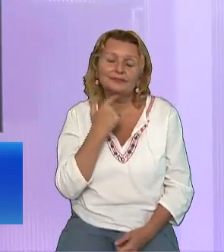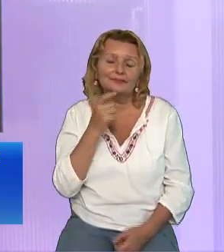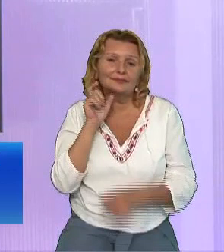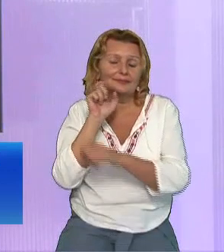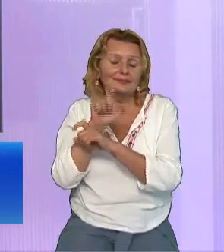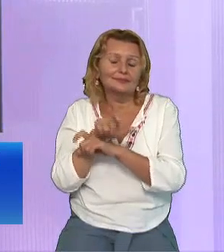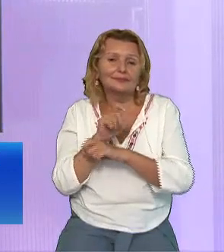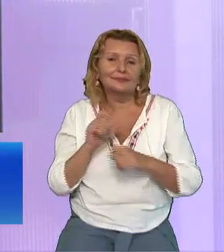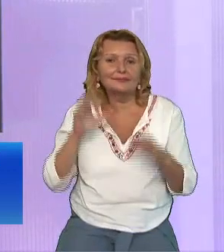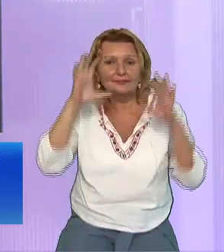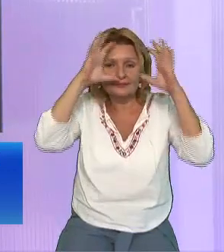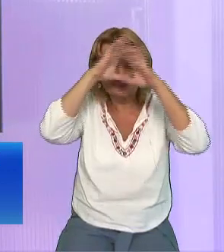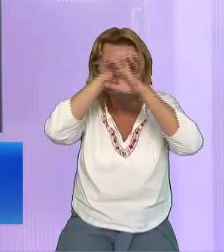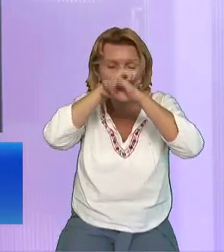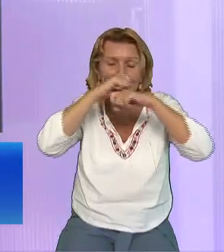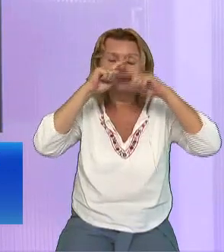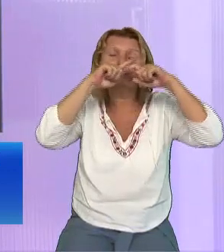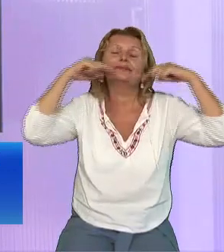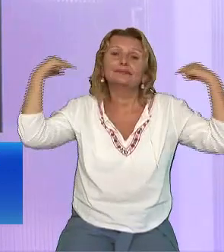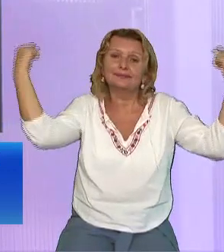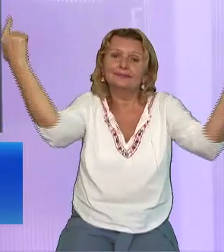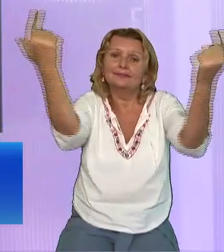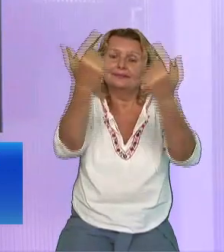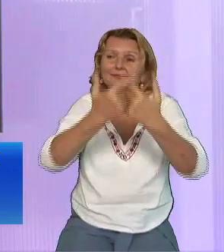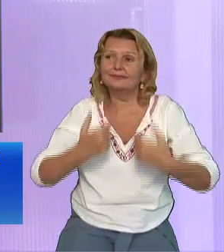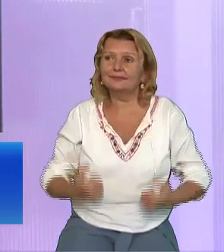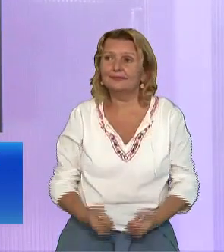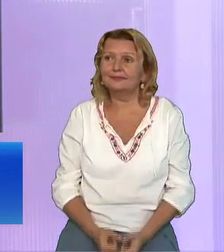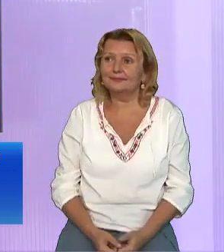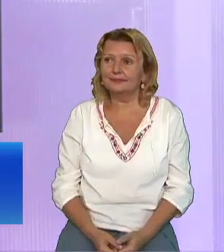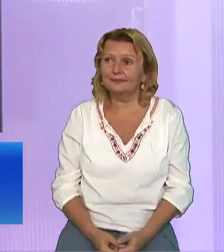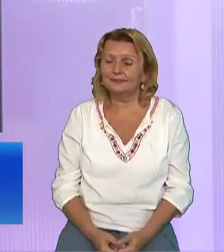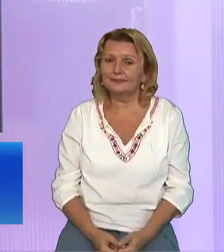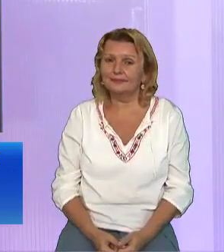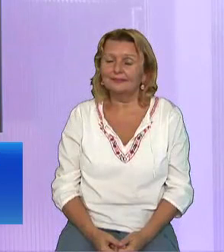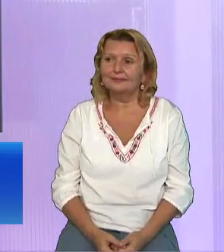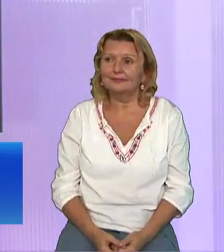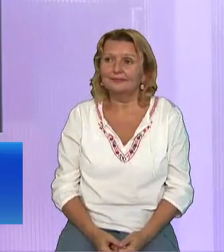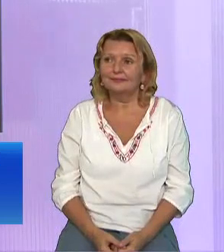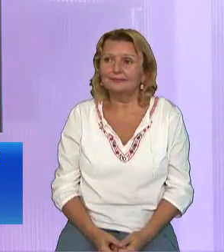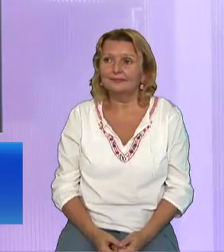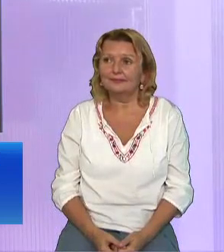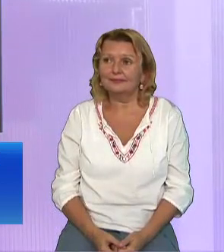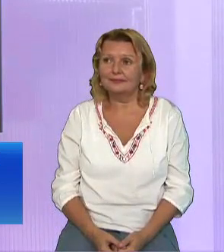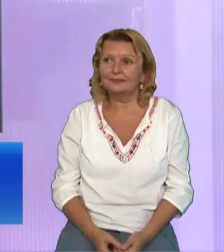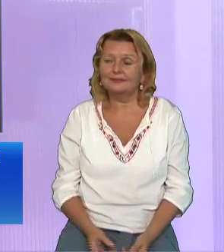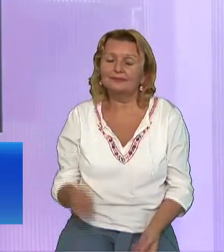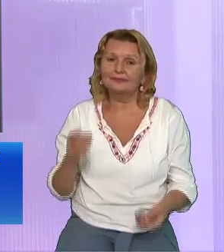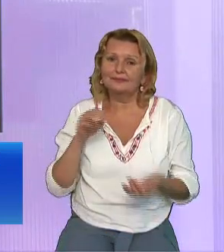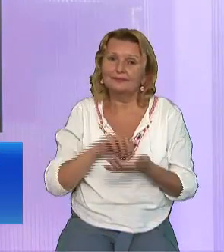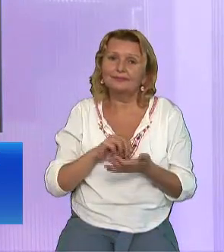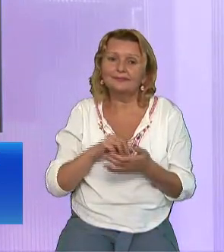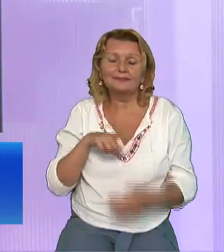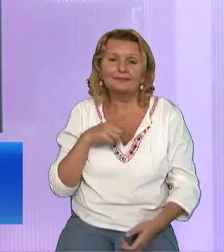Burutescu are o poezie care spune atât de frumos Doamne, mai e puțin până în seara lumii Și n-am făcut nimic pentru tine.